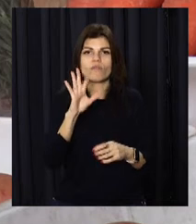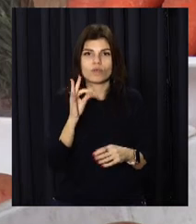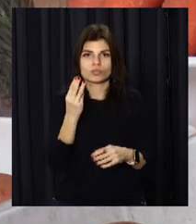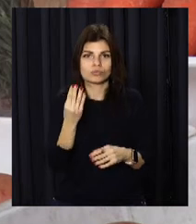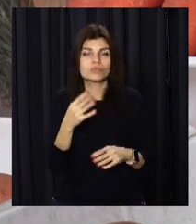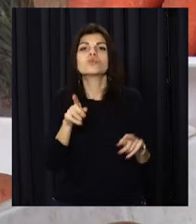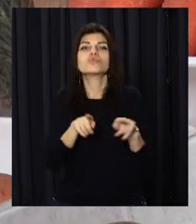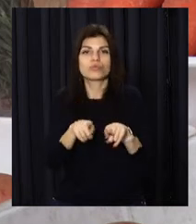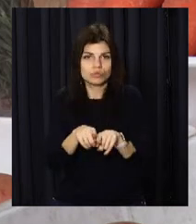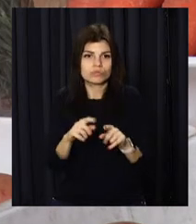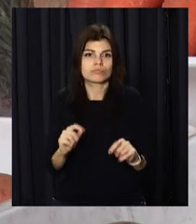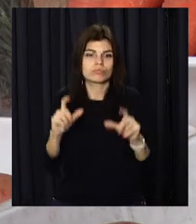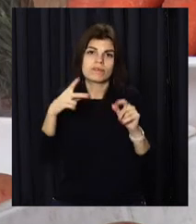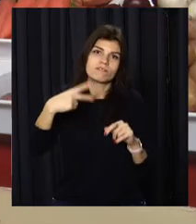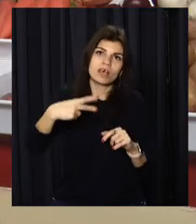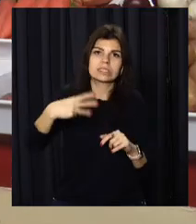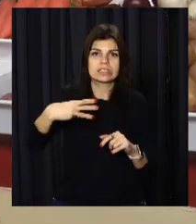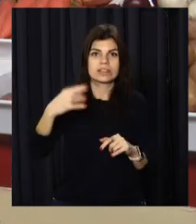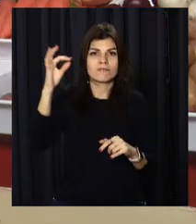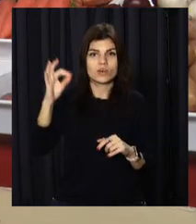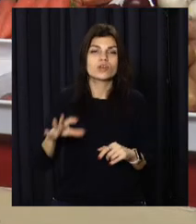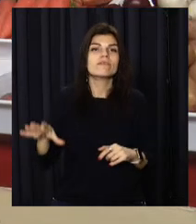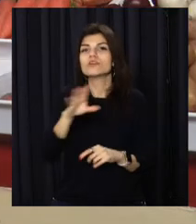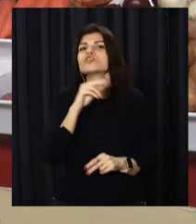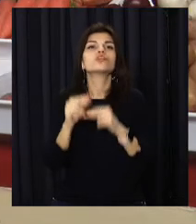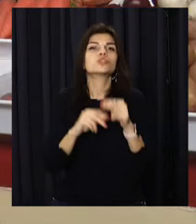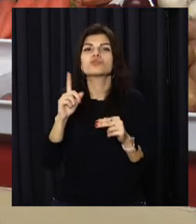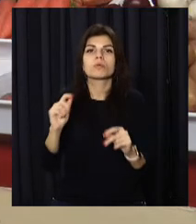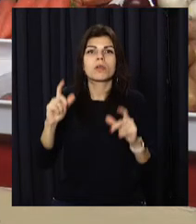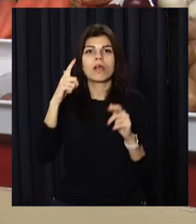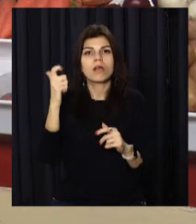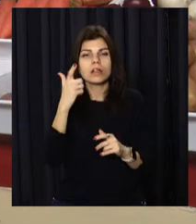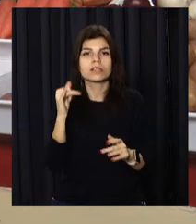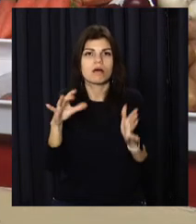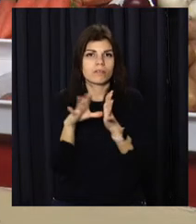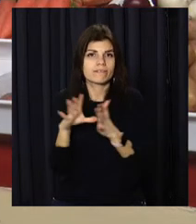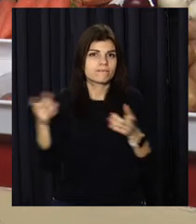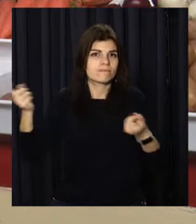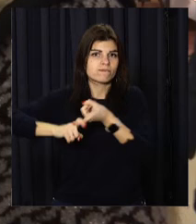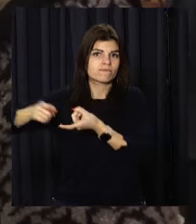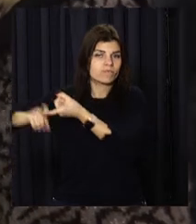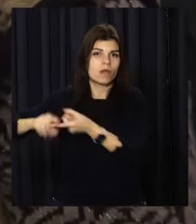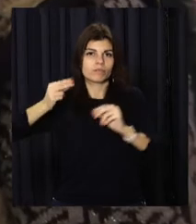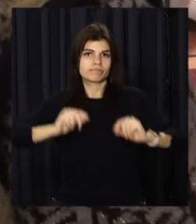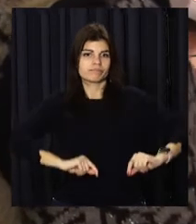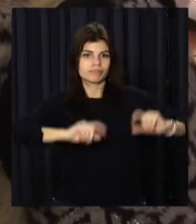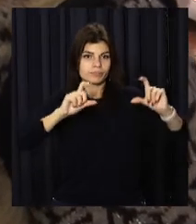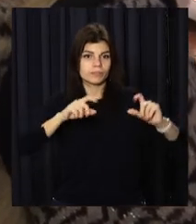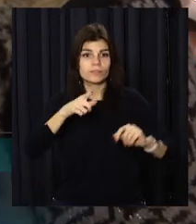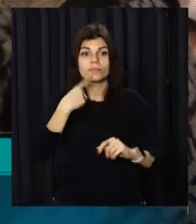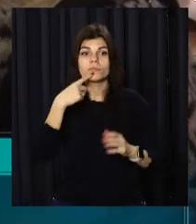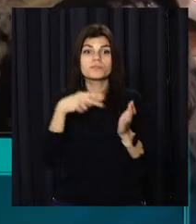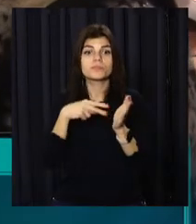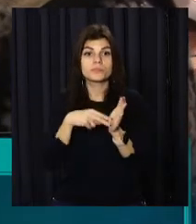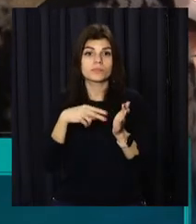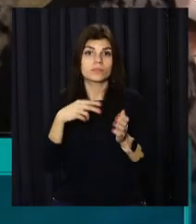підскочили в ціні на 20-30%. Усе через високі ціни на газ та електроенергію, кажуть продавці. Оно стоїть 200 гривень,